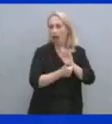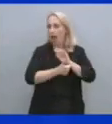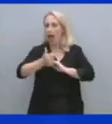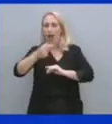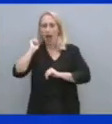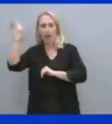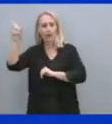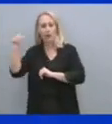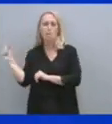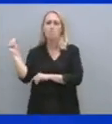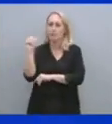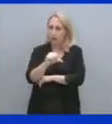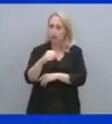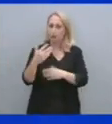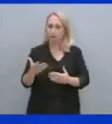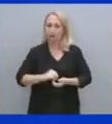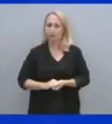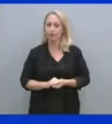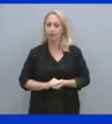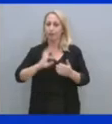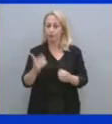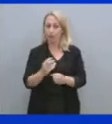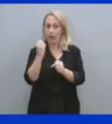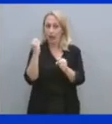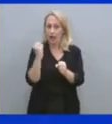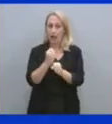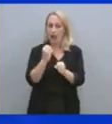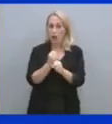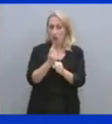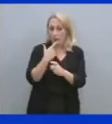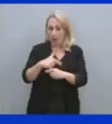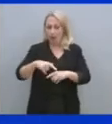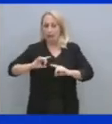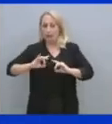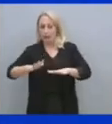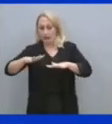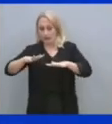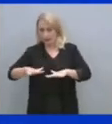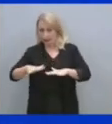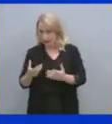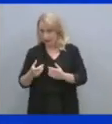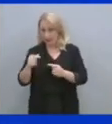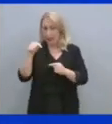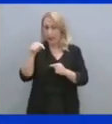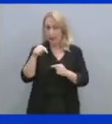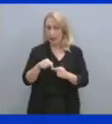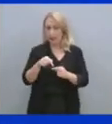Αν όμως η αλλήψη εργασίας είναι η μεγαλύτερη μορφή αδική υπάρχει και η αδικία μέσα στην εργασία.